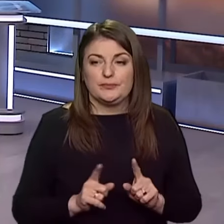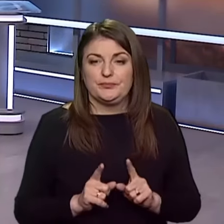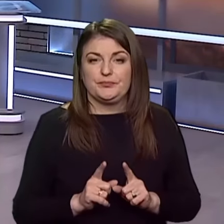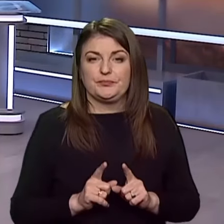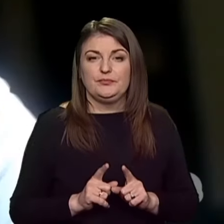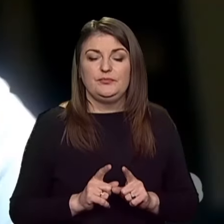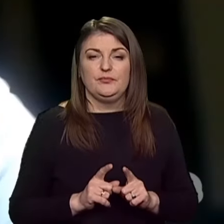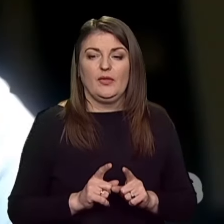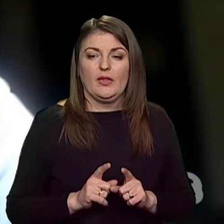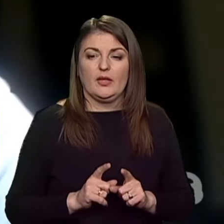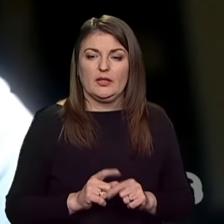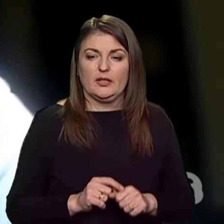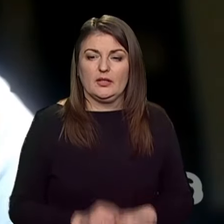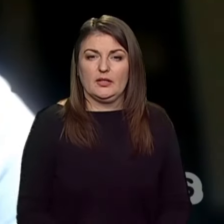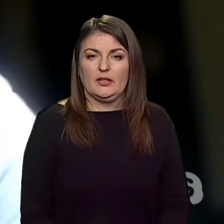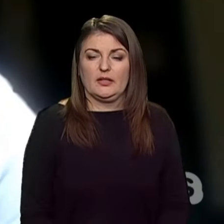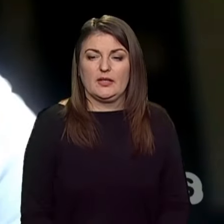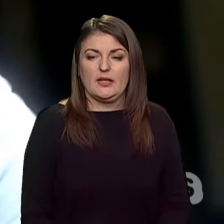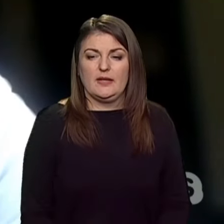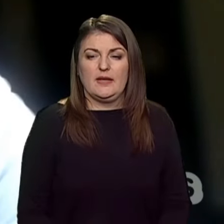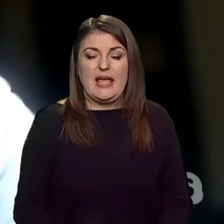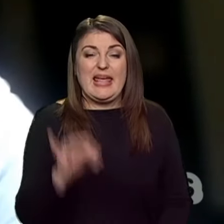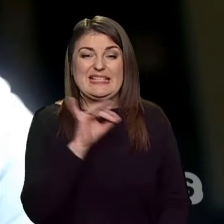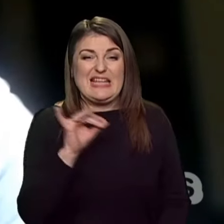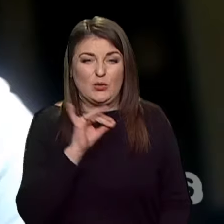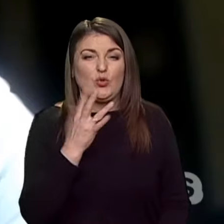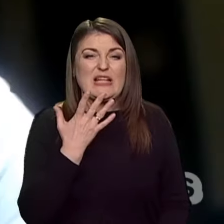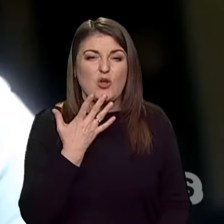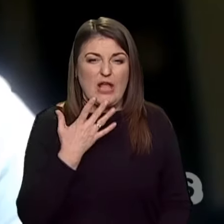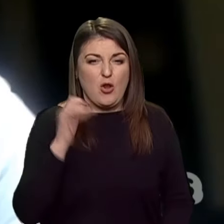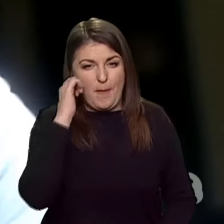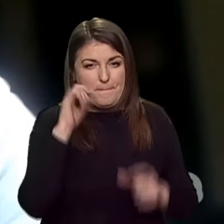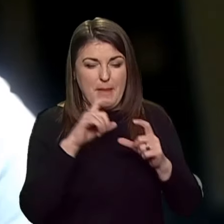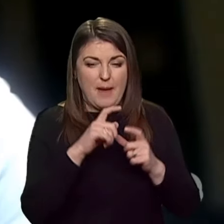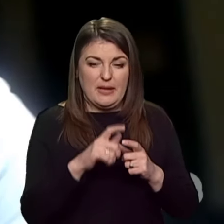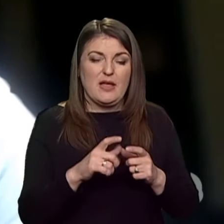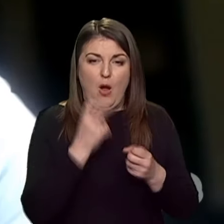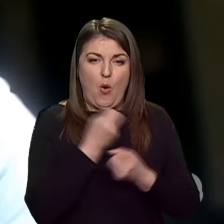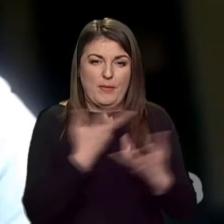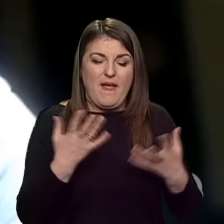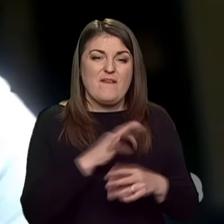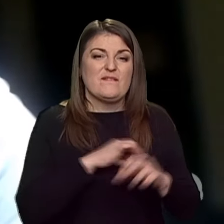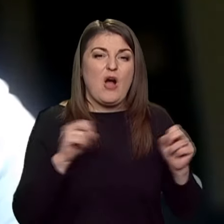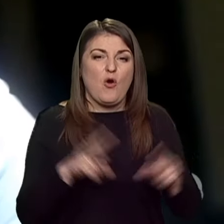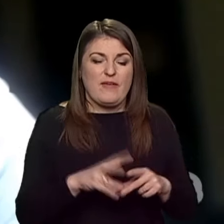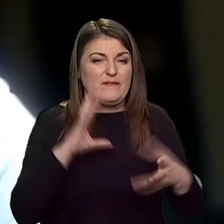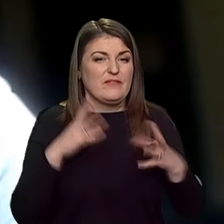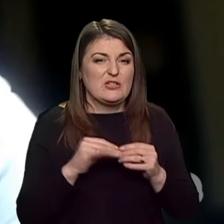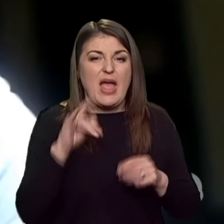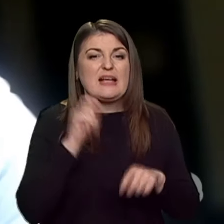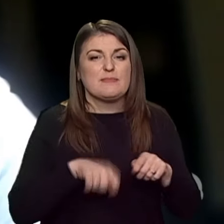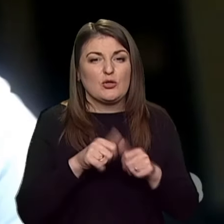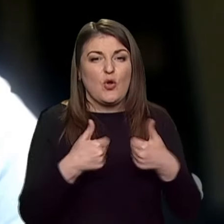інститут національної пам'яті оприлюднив фаховий висновок експертної комісії,